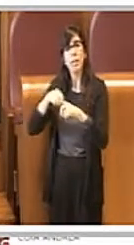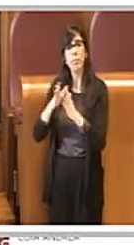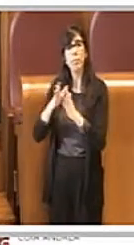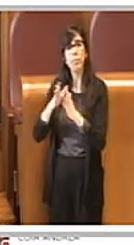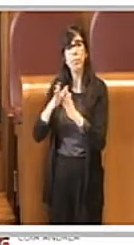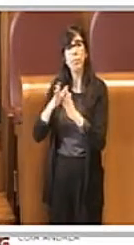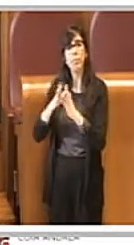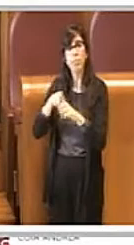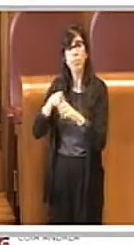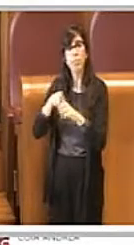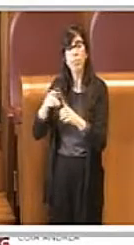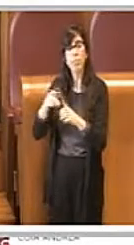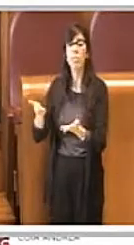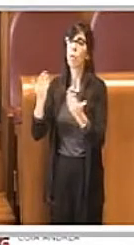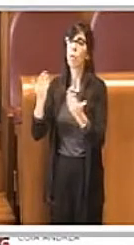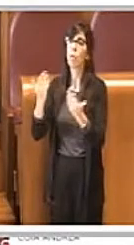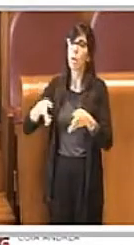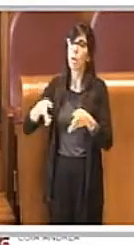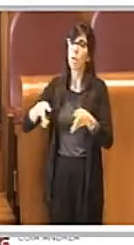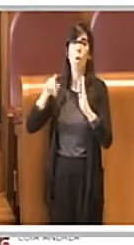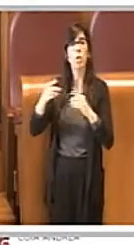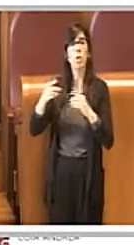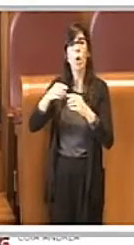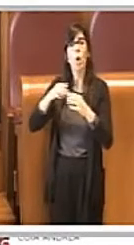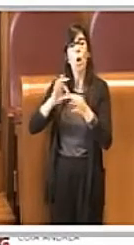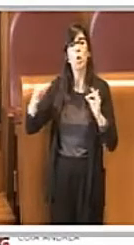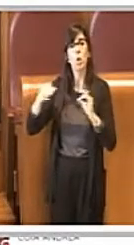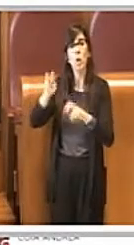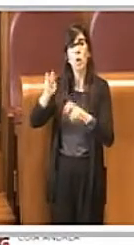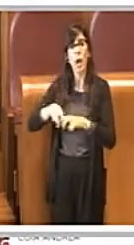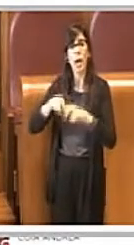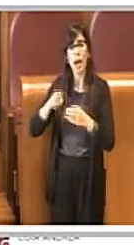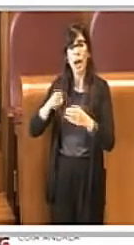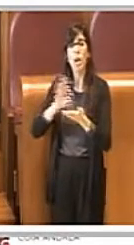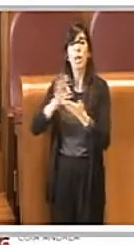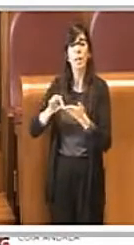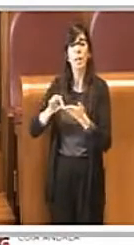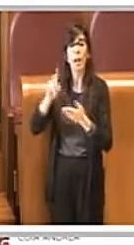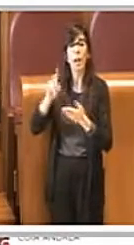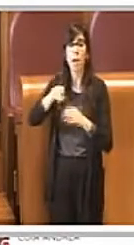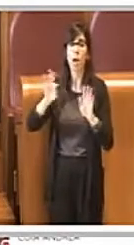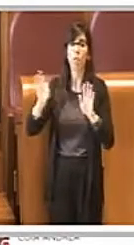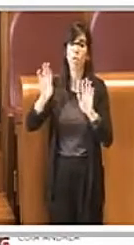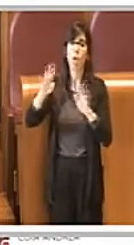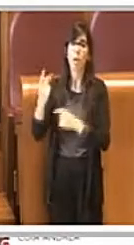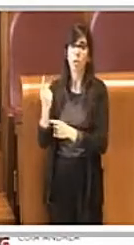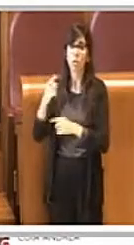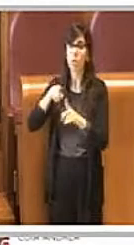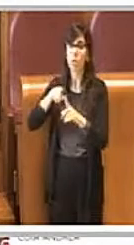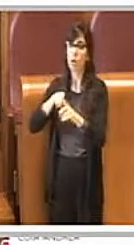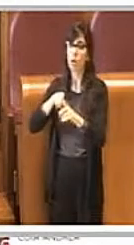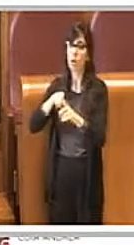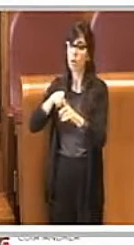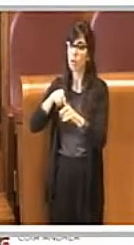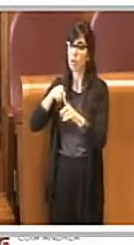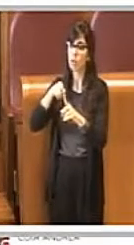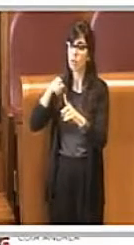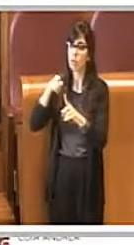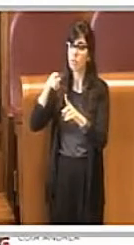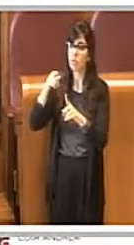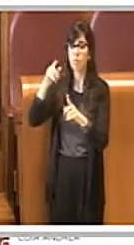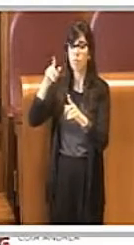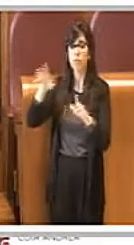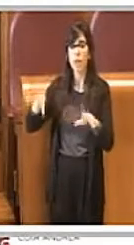Agrario ed in data 25 09 91 è stata ritirata la concessione in sanatoria per conto del Consorzo